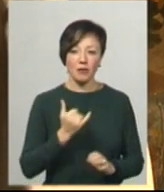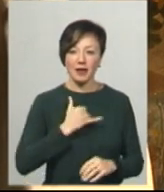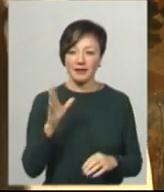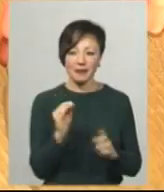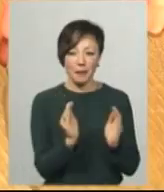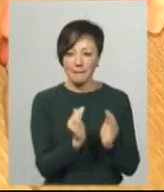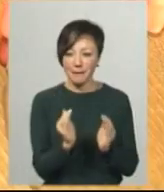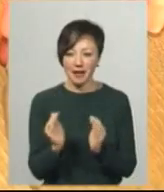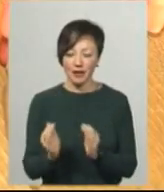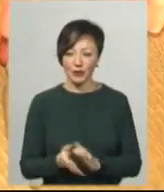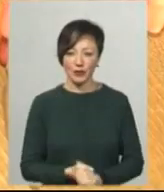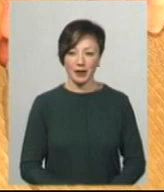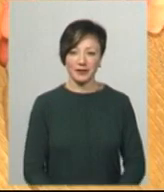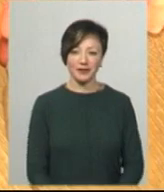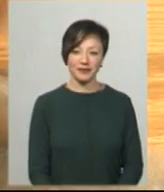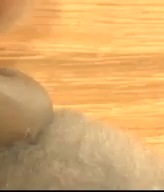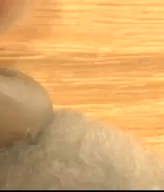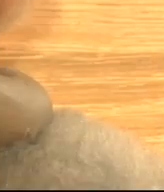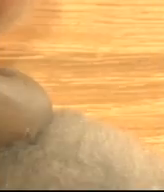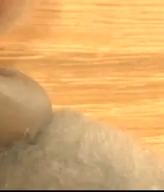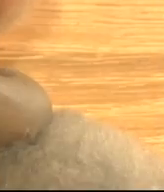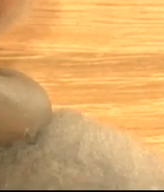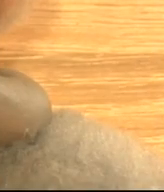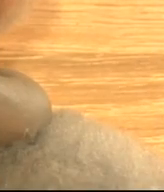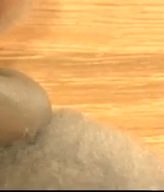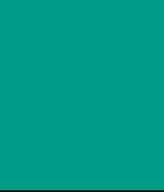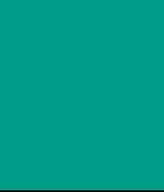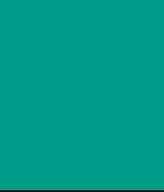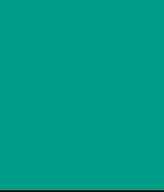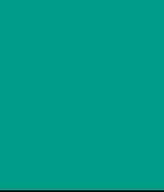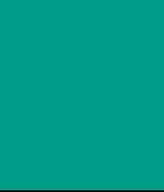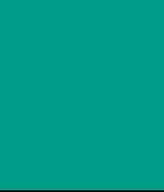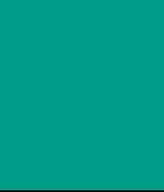все мініатюра. Леся Борвець, Віктор Кривий. Новини на Суспільному. Хмельницький.